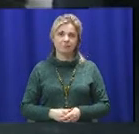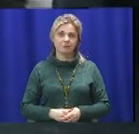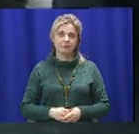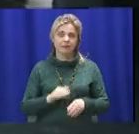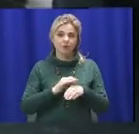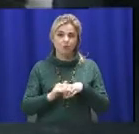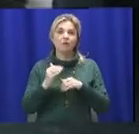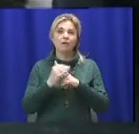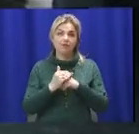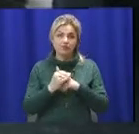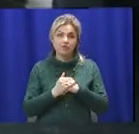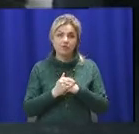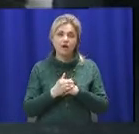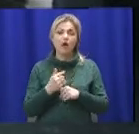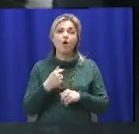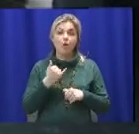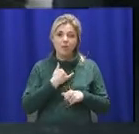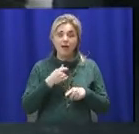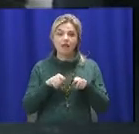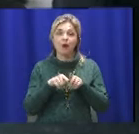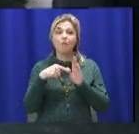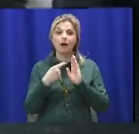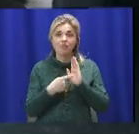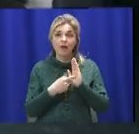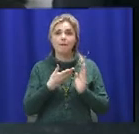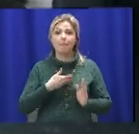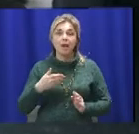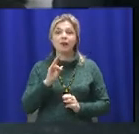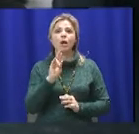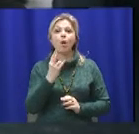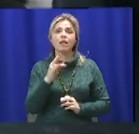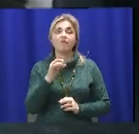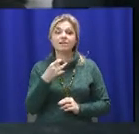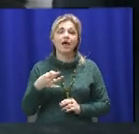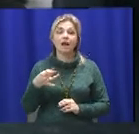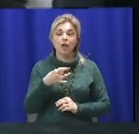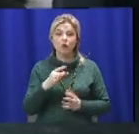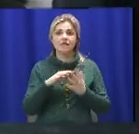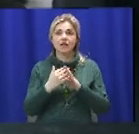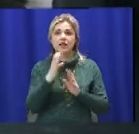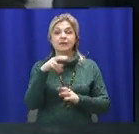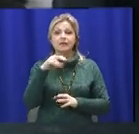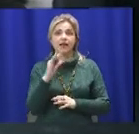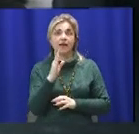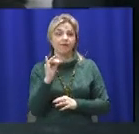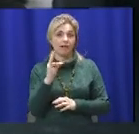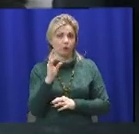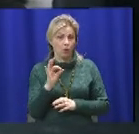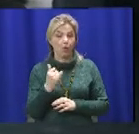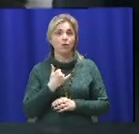Добрий вечер. У меня таке питание. Мы Миколаевский район, всего Сливина, у нас есть амбулатория,